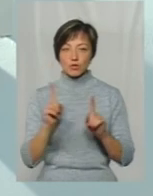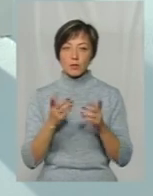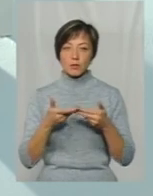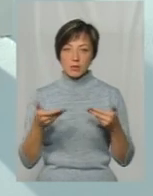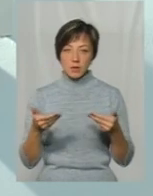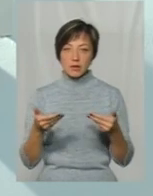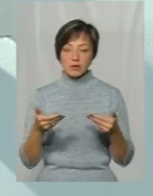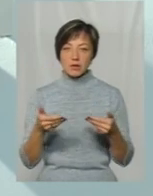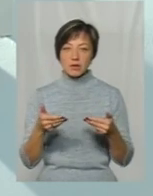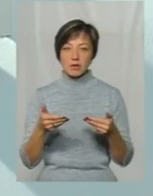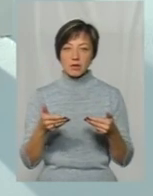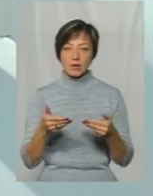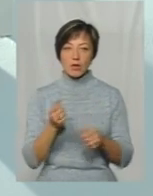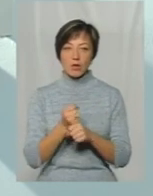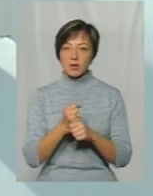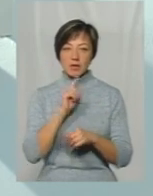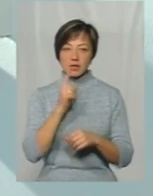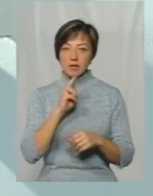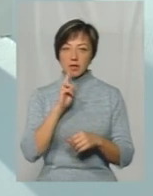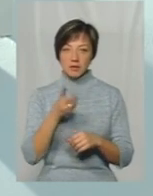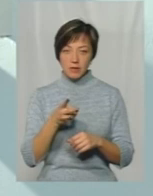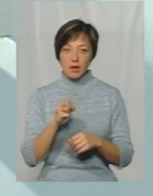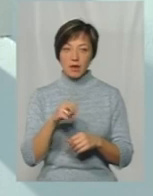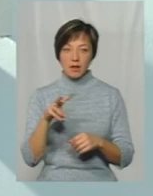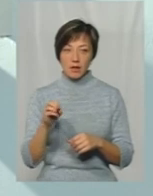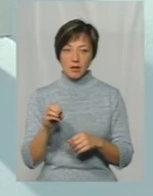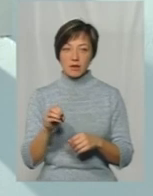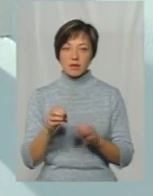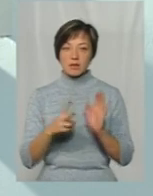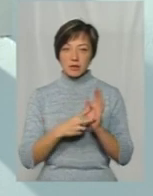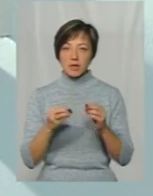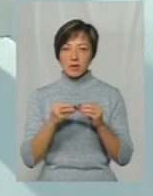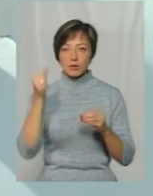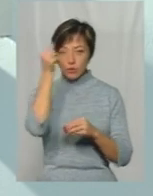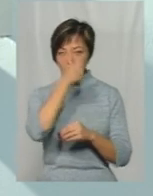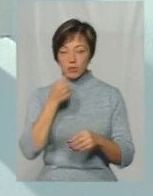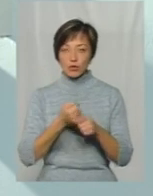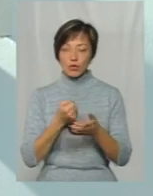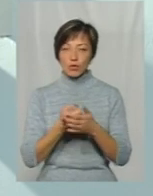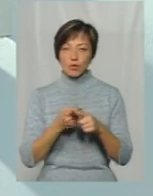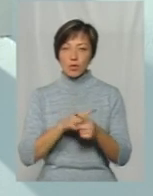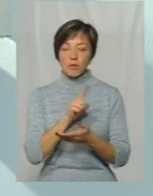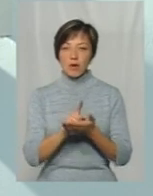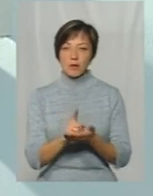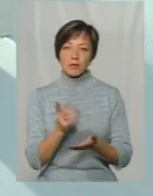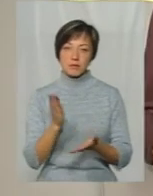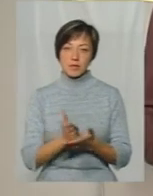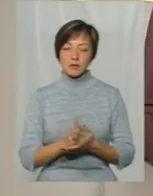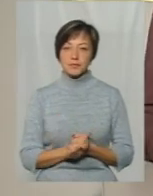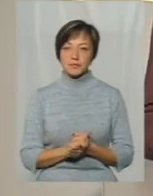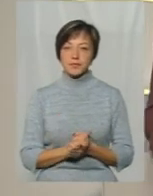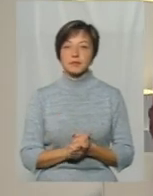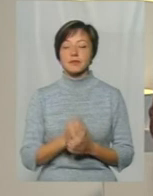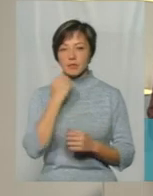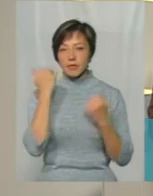це все рівно робиться не за рік Не за два, але сім-десять років І ми до цього маємо прийти Дякую вам І